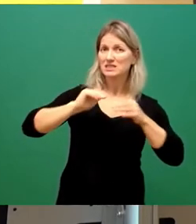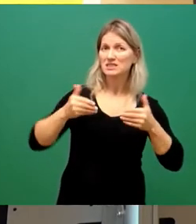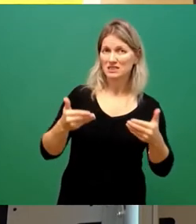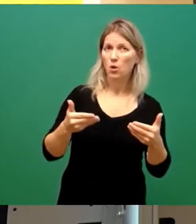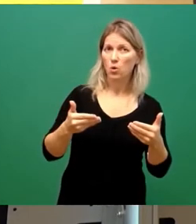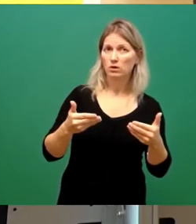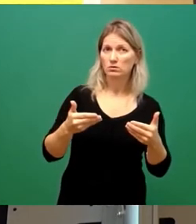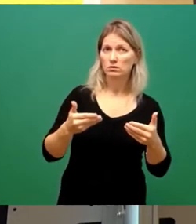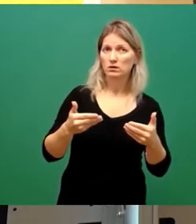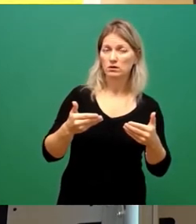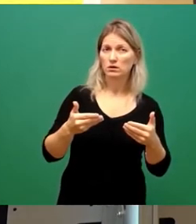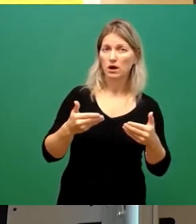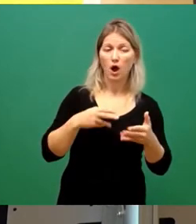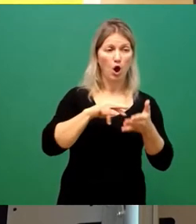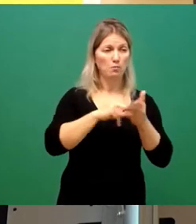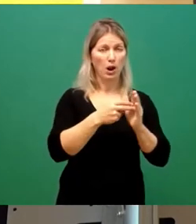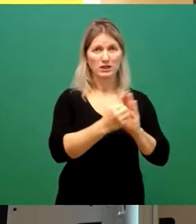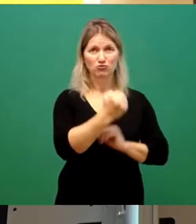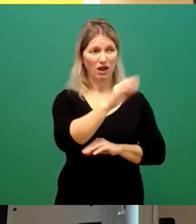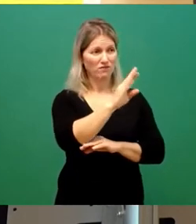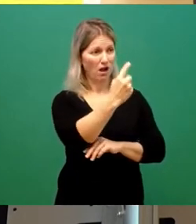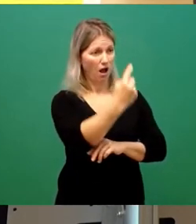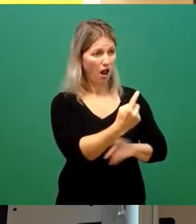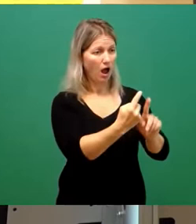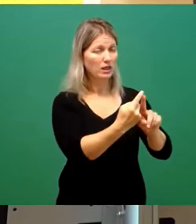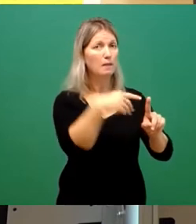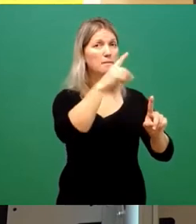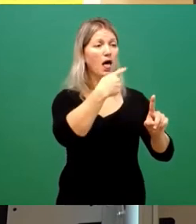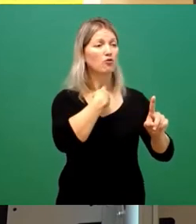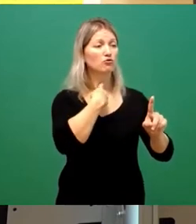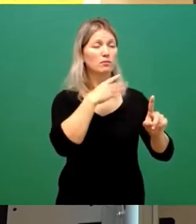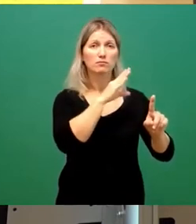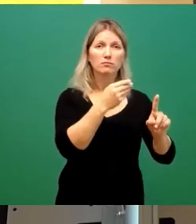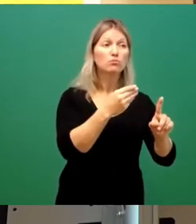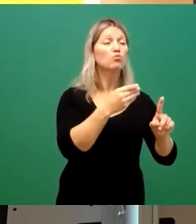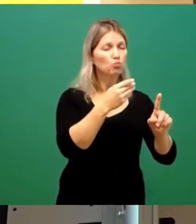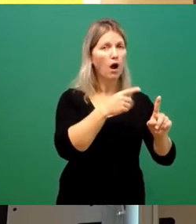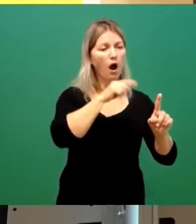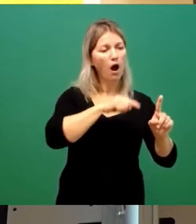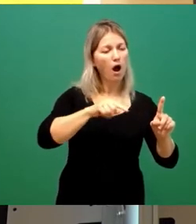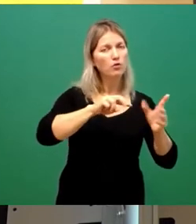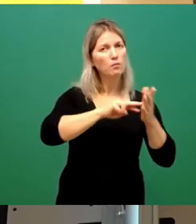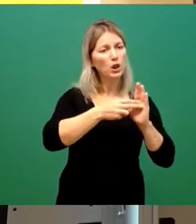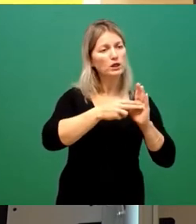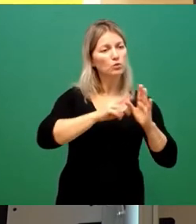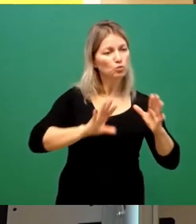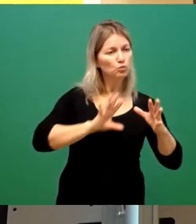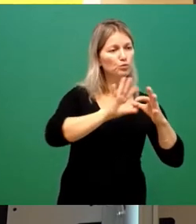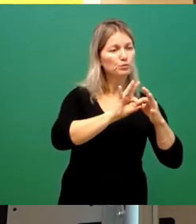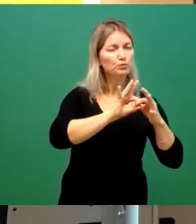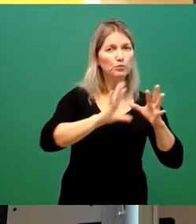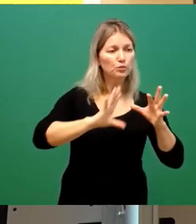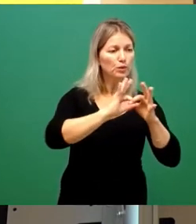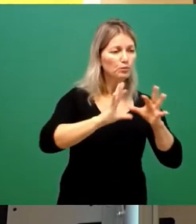politische Kraft allein keine Mehrheit hat, dass sie mit anderen politischen Kräften in den Diskurs geht und um